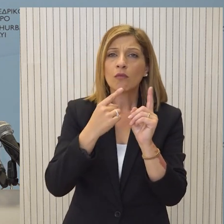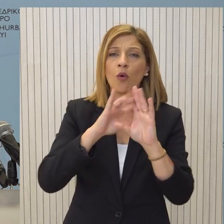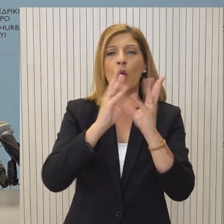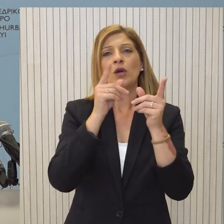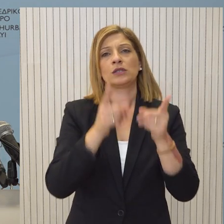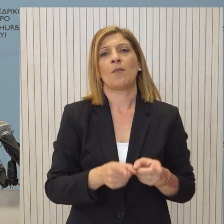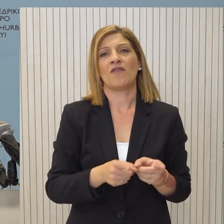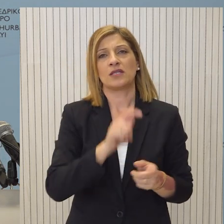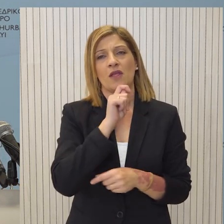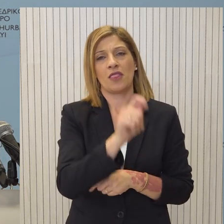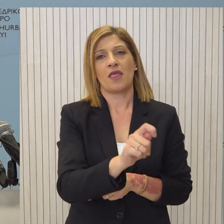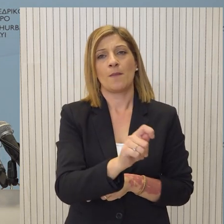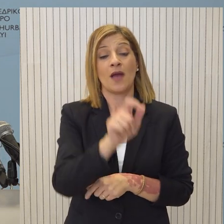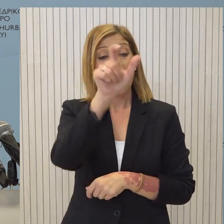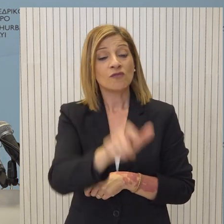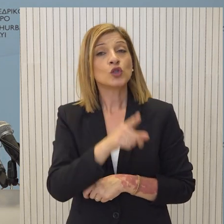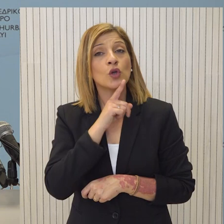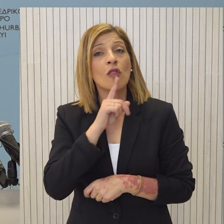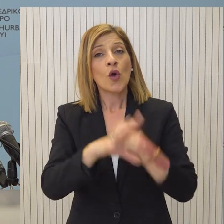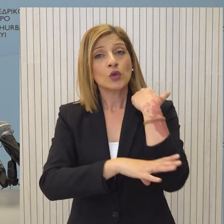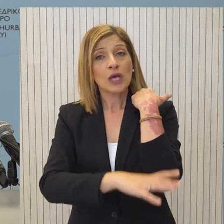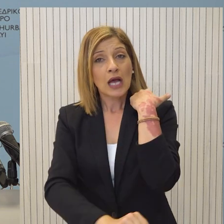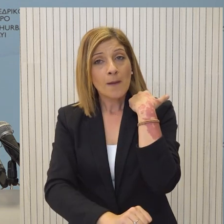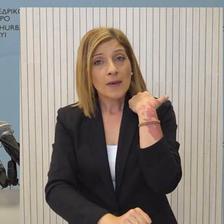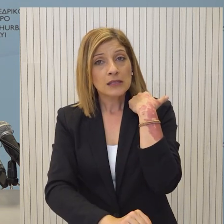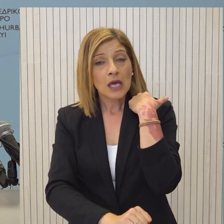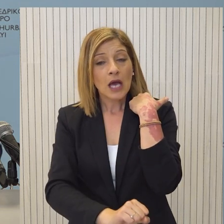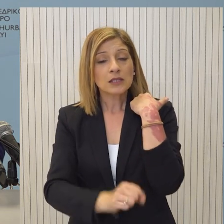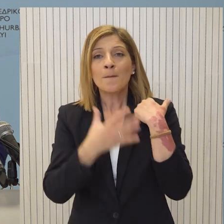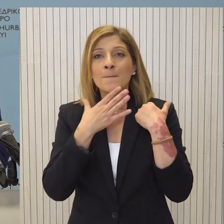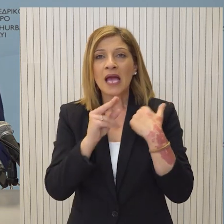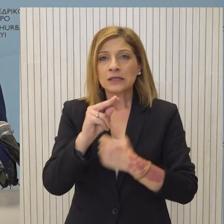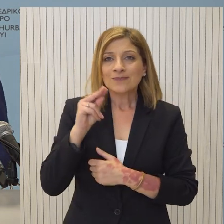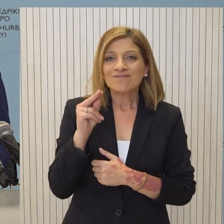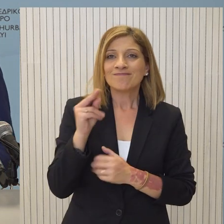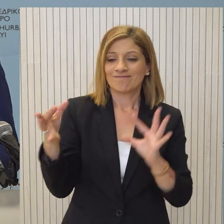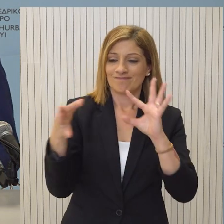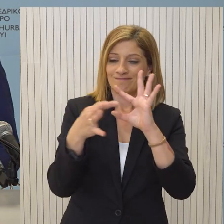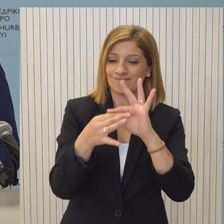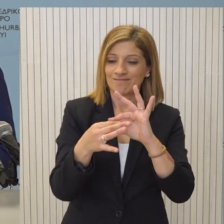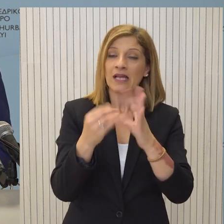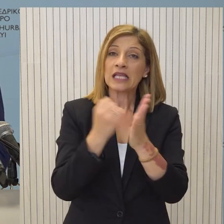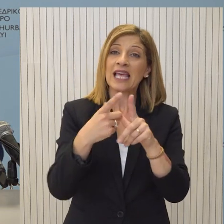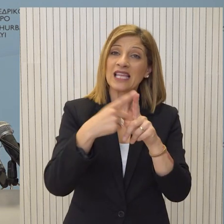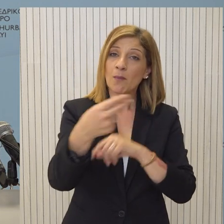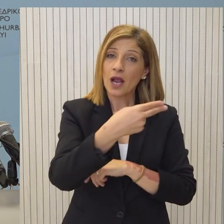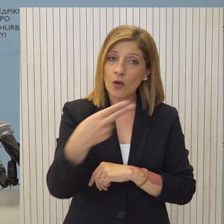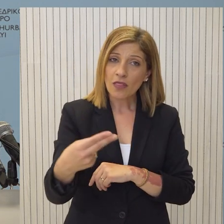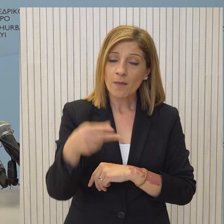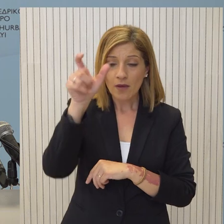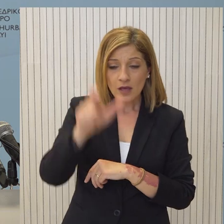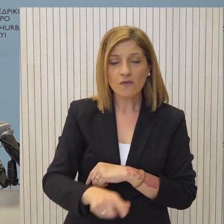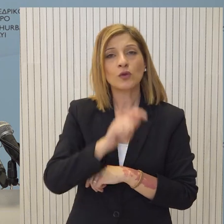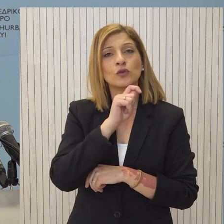αποφάσεις και τις ενέργειες. Ο ίδιος ο Γενικός Γραμματέας είναι δεσμευμένος από τα ψηφίσματα του Συμβουλίου Ασφαλείας, ιδιαίτερα και στο Κυπριακό, και το